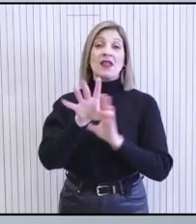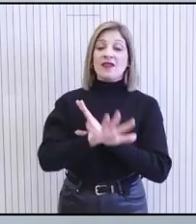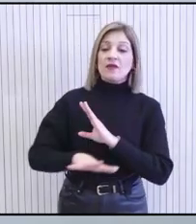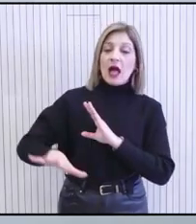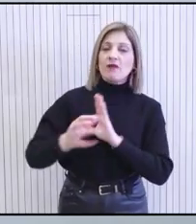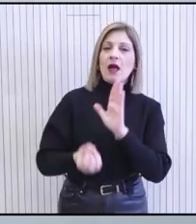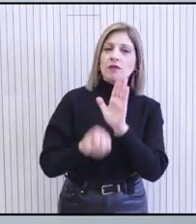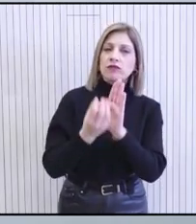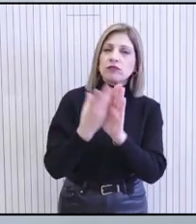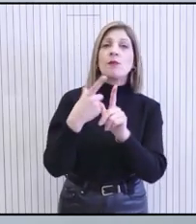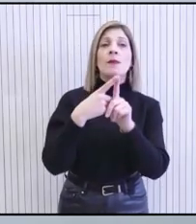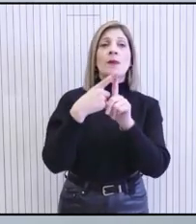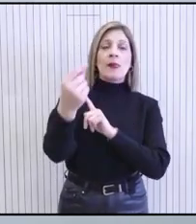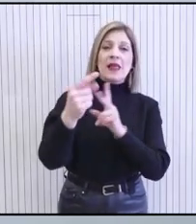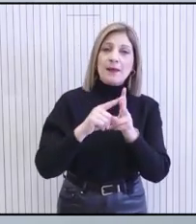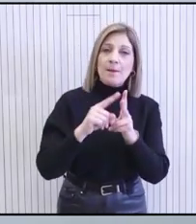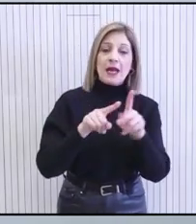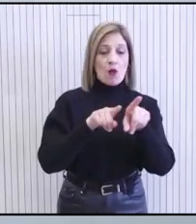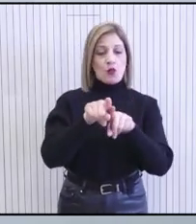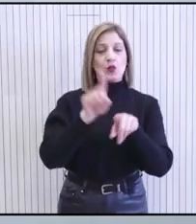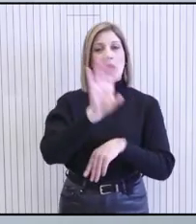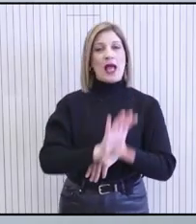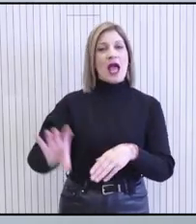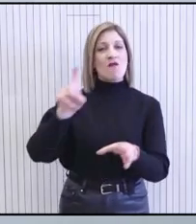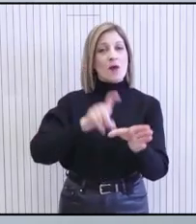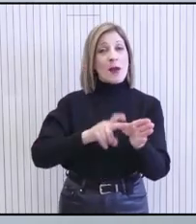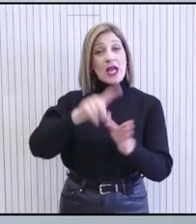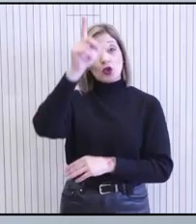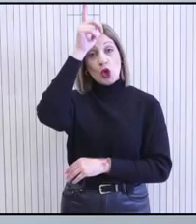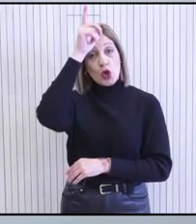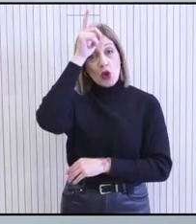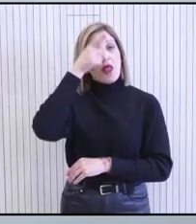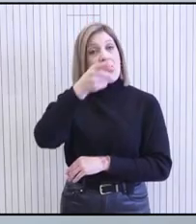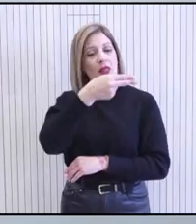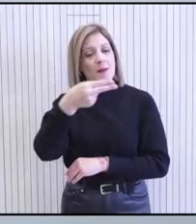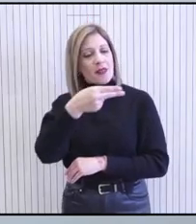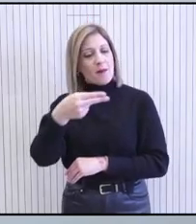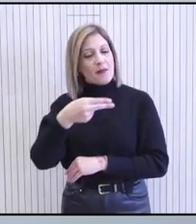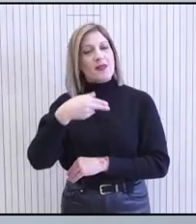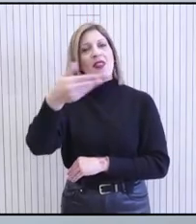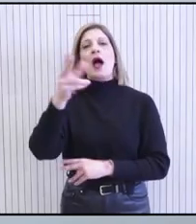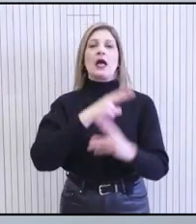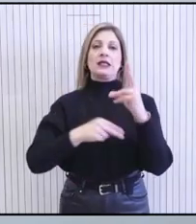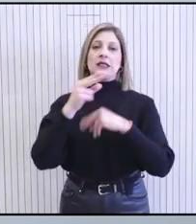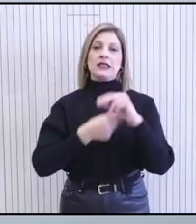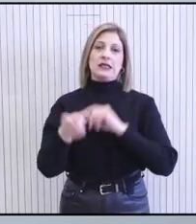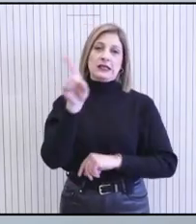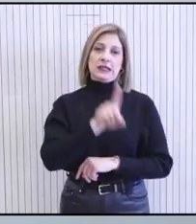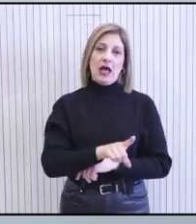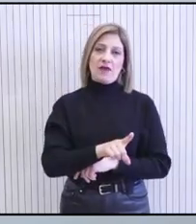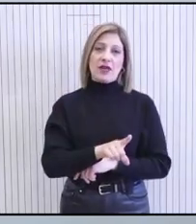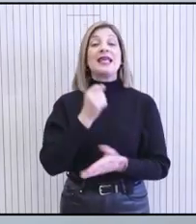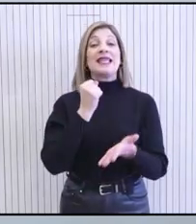εξελίξεις, καθώς και το Κυπριακό, οι σχέσεις Ευρωπαϊκής Ένωσης-Ιορδανίας θα είναι ανάμεσα στα βασικά θέματα που θα απασχολήσουν την Σύνοδο,